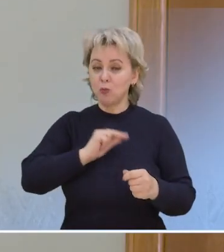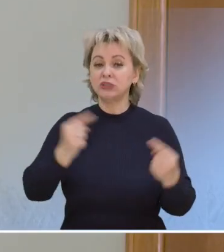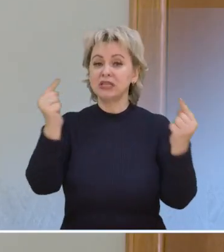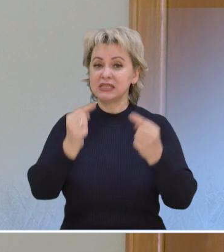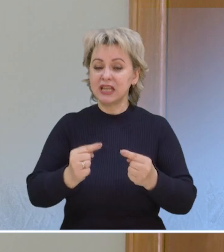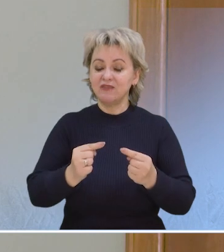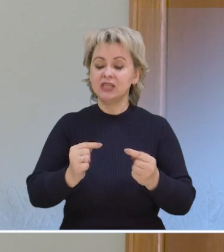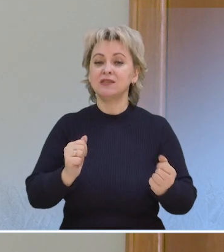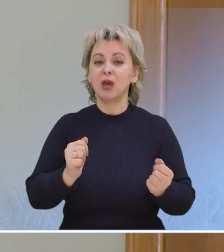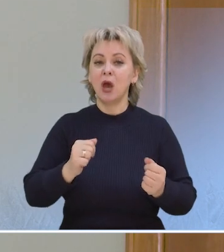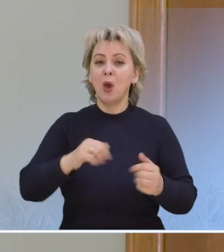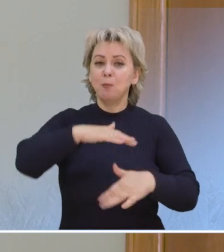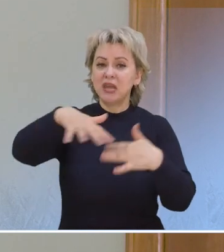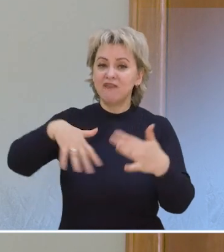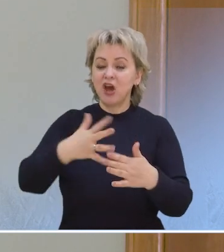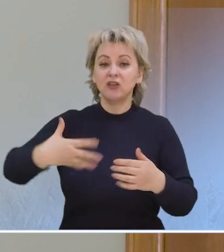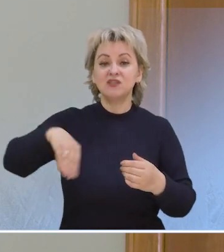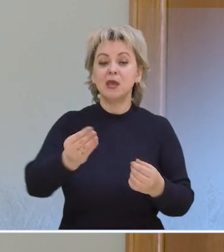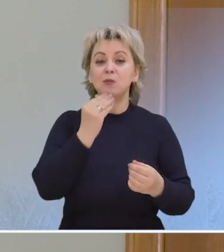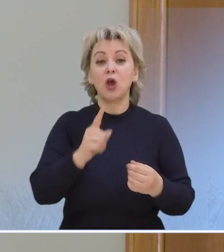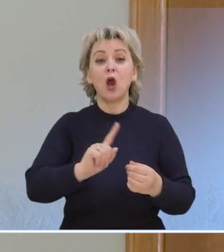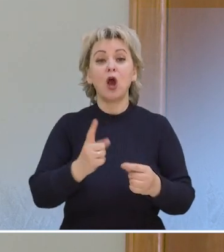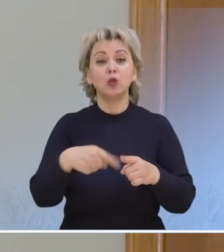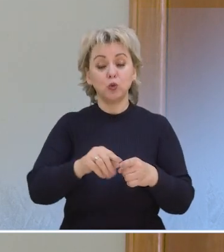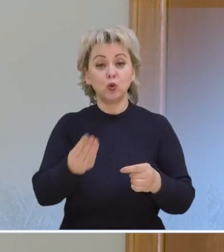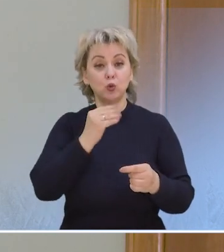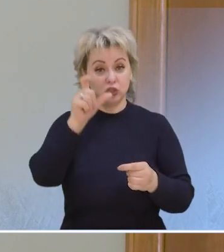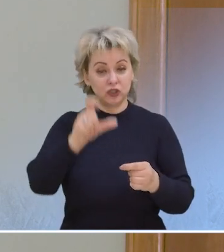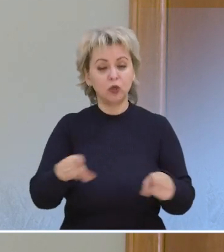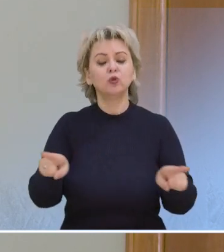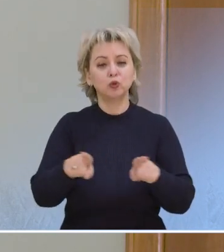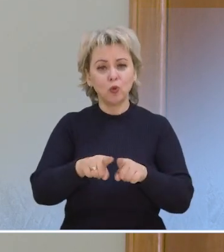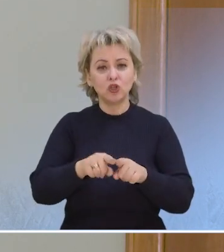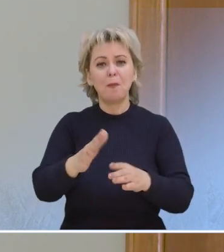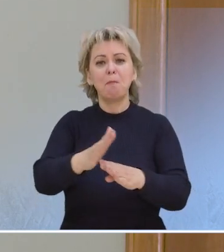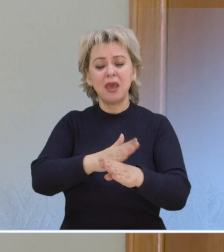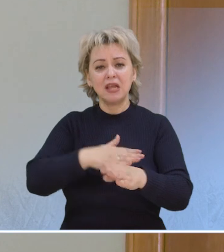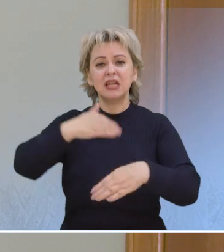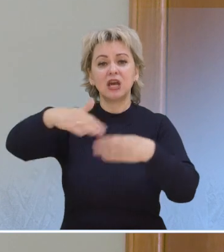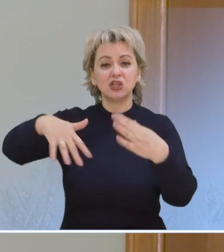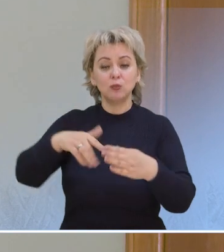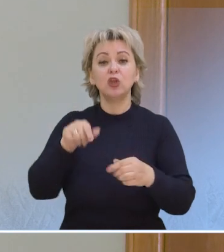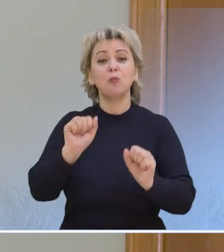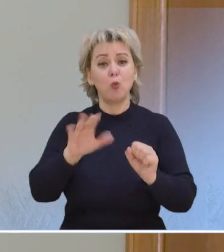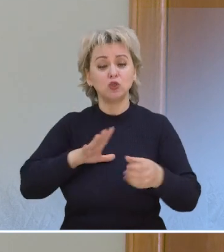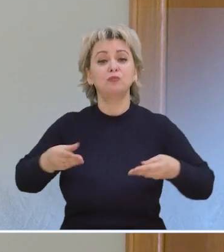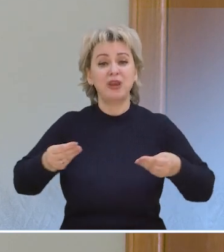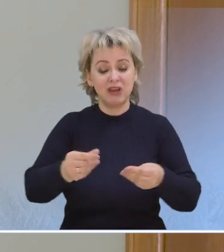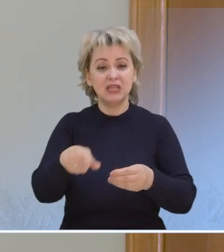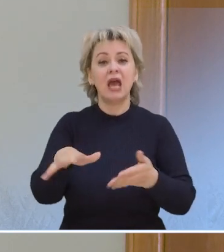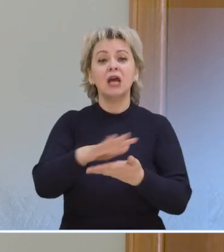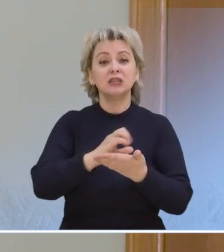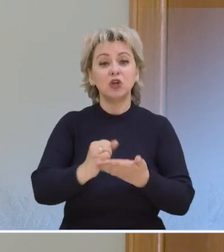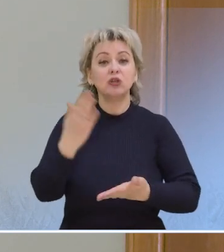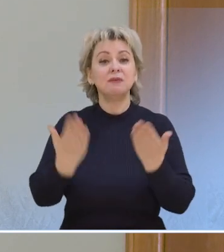И, соответственно, переваривание всей пищи, которую принимает человек, тоже может замедляться и приводить к каким-либо нарушениям, если